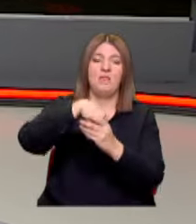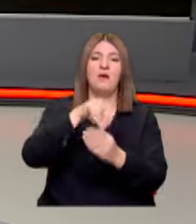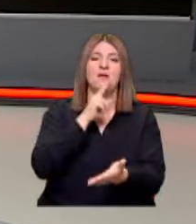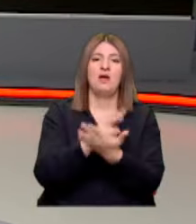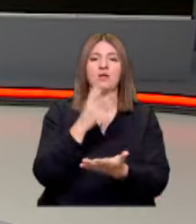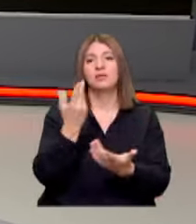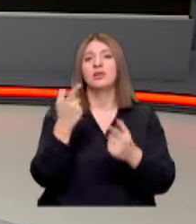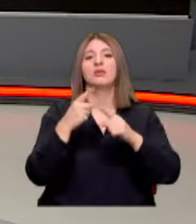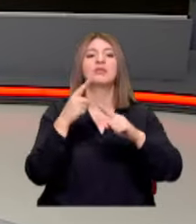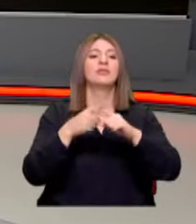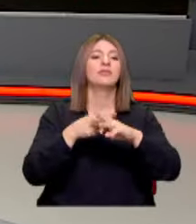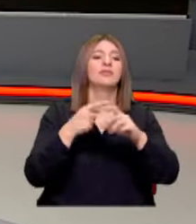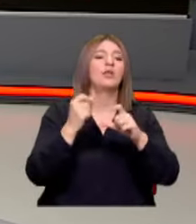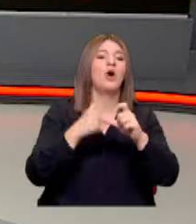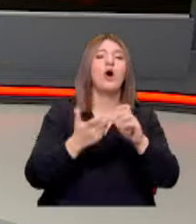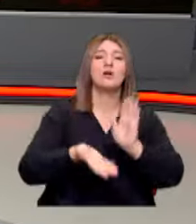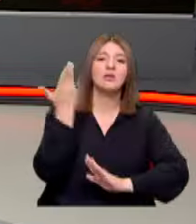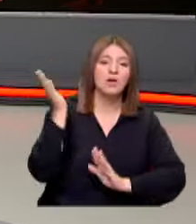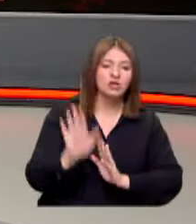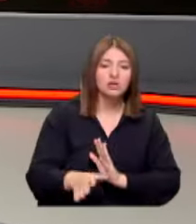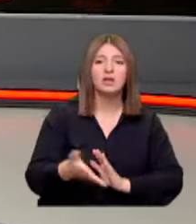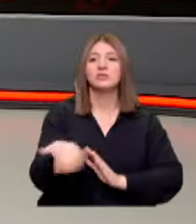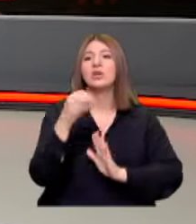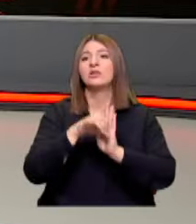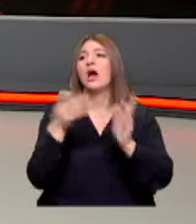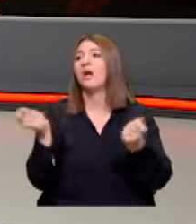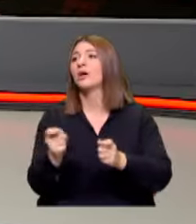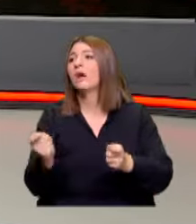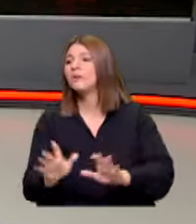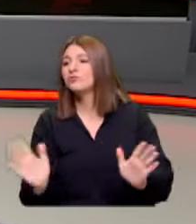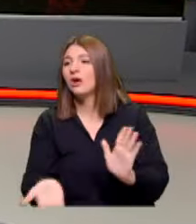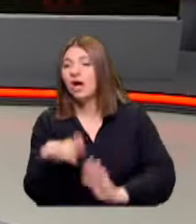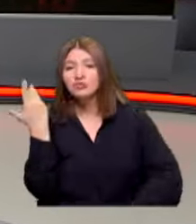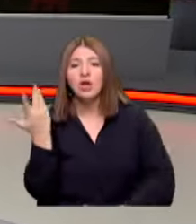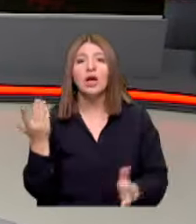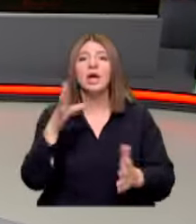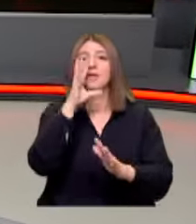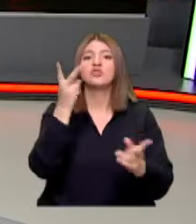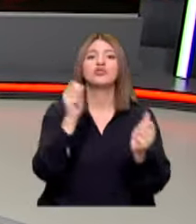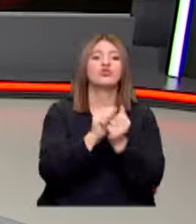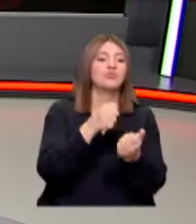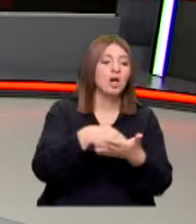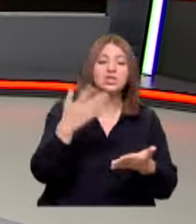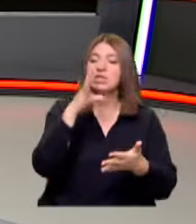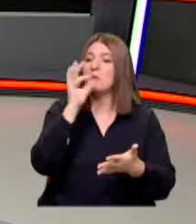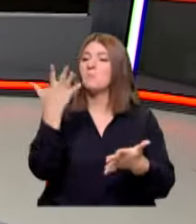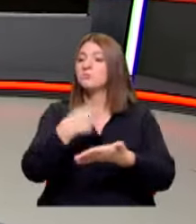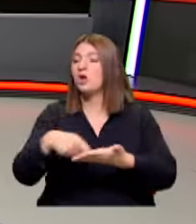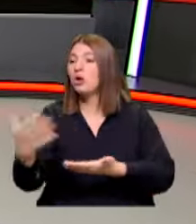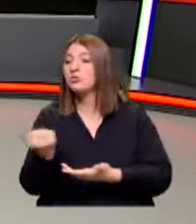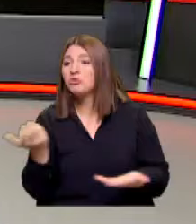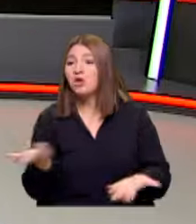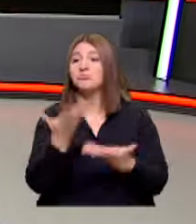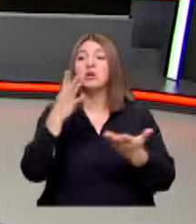verirse İşte TEOK sınavının kaldırılıp kaldırılmayacağına, Instagram'ın kapatılıp kapatılmayacağına Kimin çift maaşlı, kimin beş maaşlı olacağına,